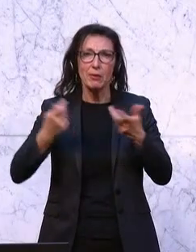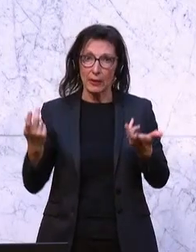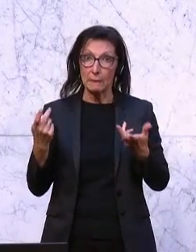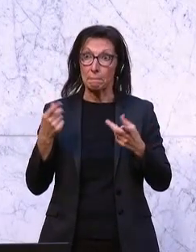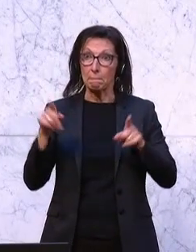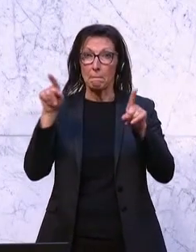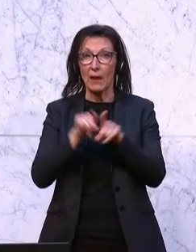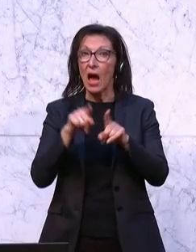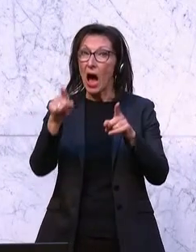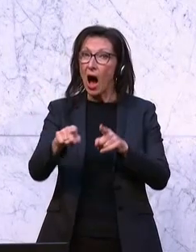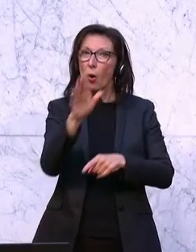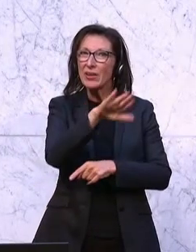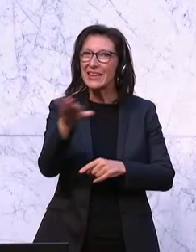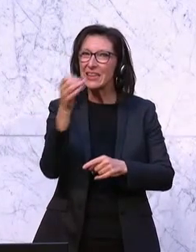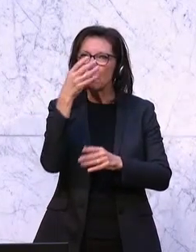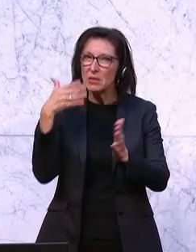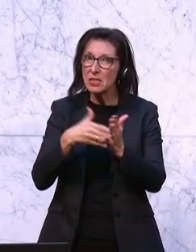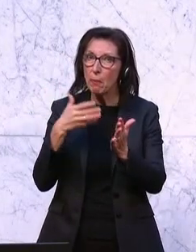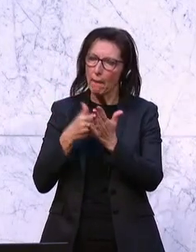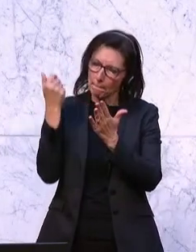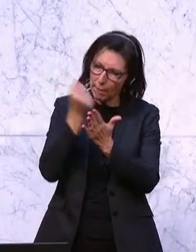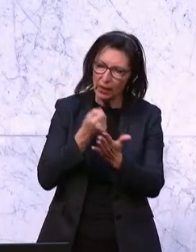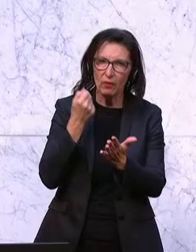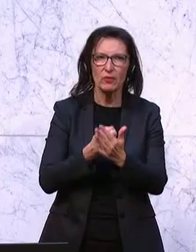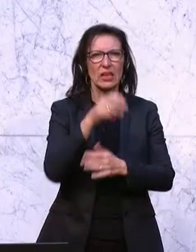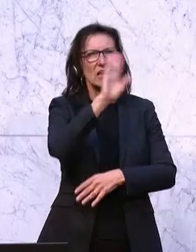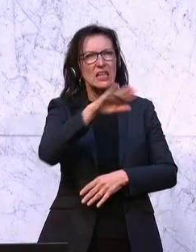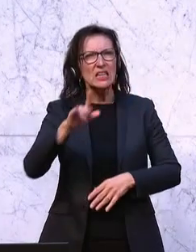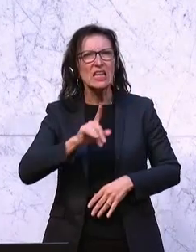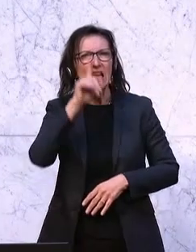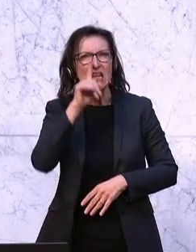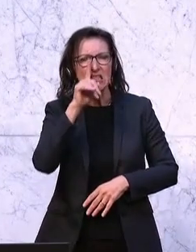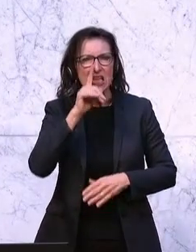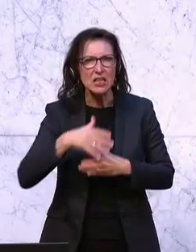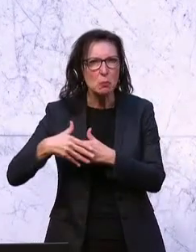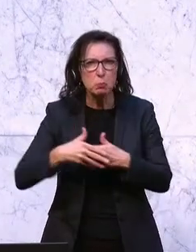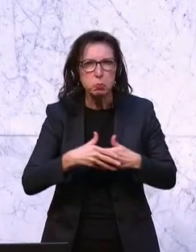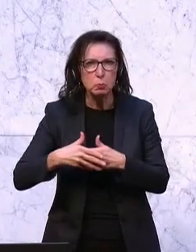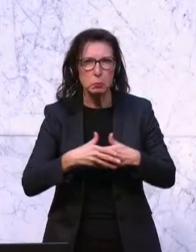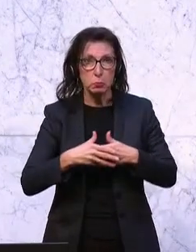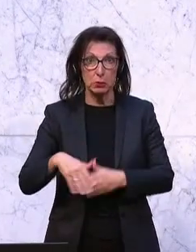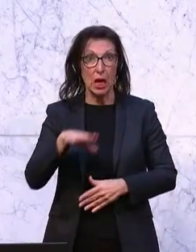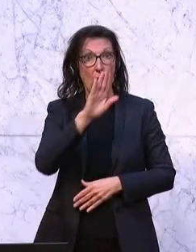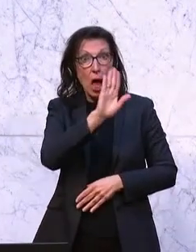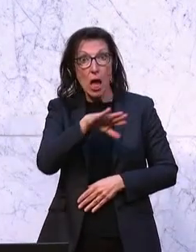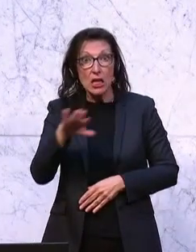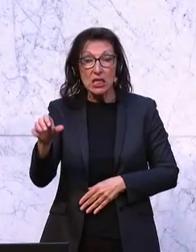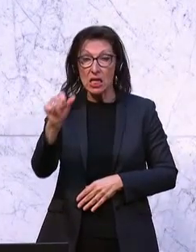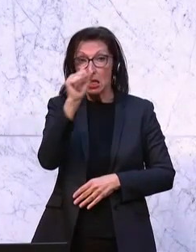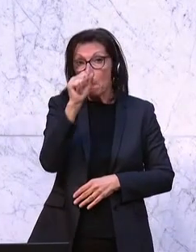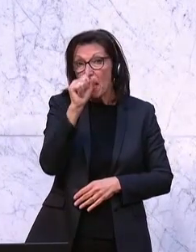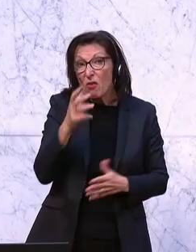Kampf gegen Kindesmissbrauch. Ein Verbot von Kindersexpuppen und sogenannten pädophilen Handbüchern, das fehlt hier völlig im Gesetz.